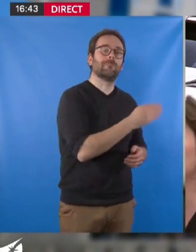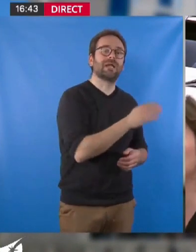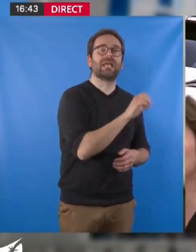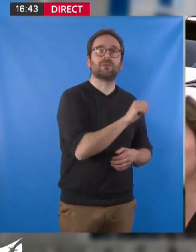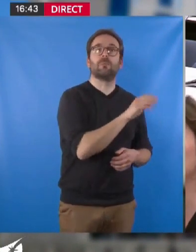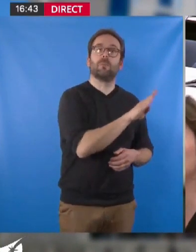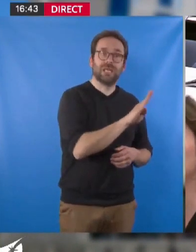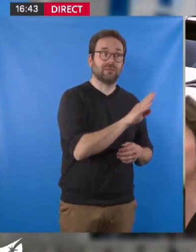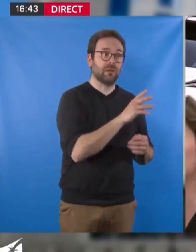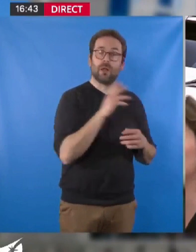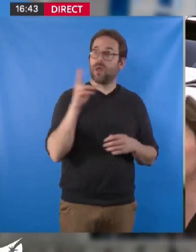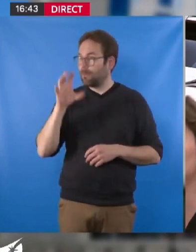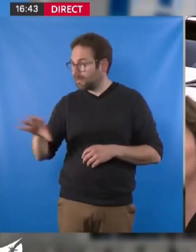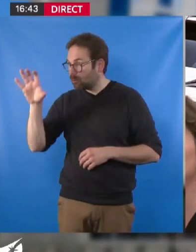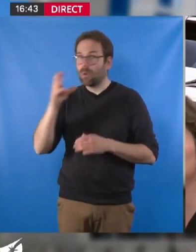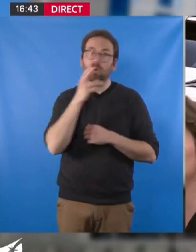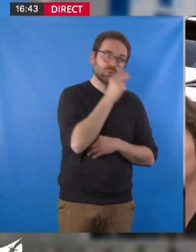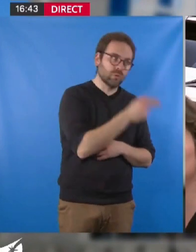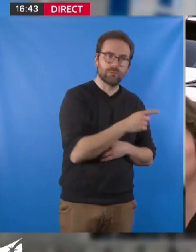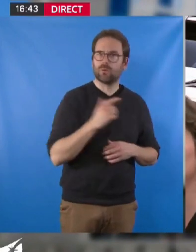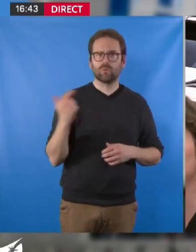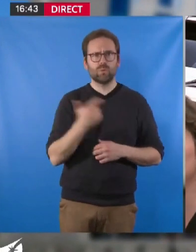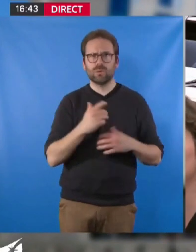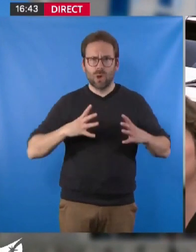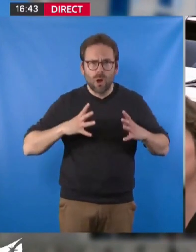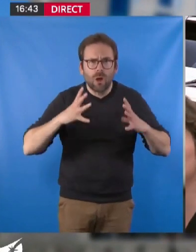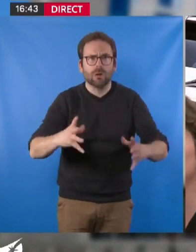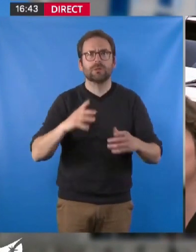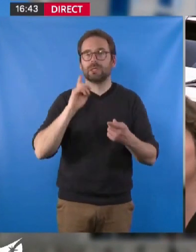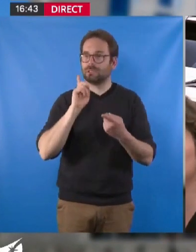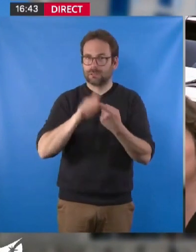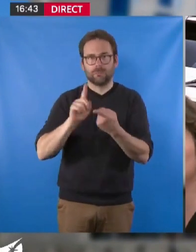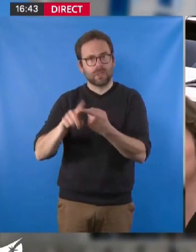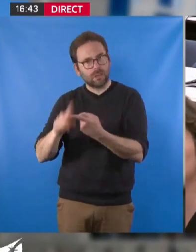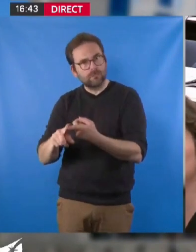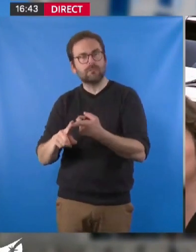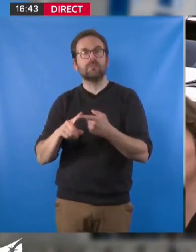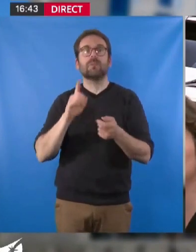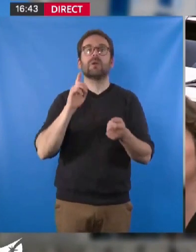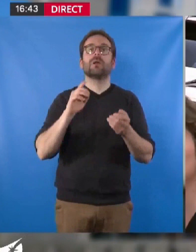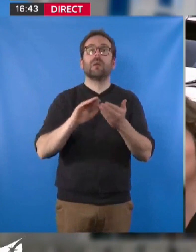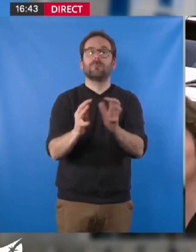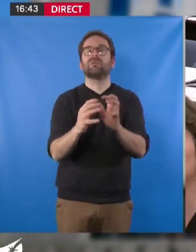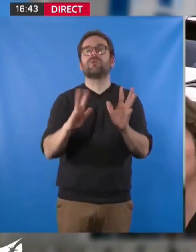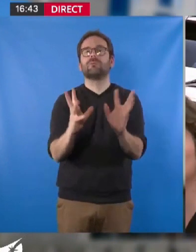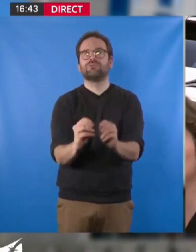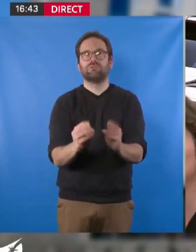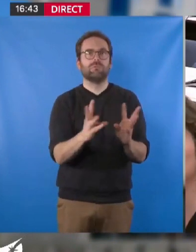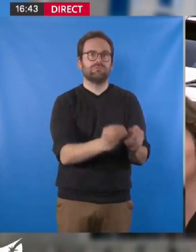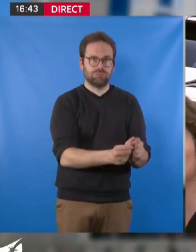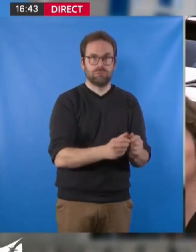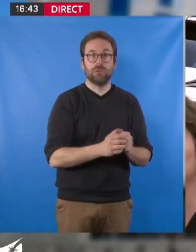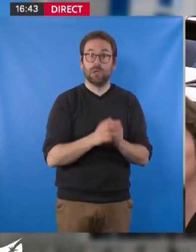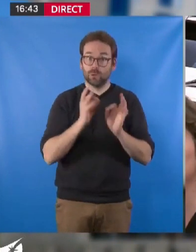de Nantes travaillent de manière très engagée sur l'ensemble de ces sujets de résorption des bidonvilles.'est le sens même d'ailleurs